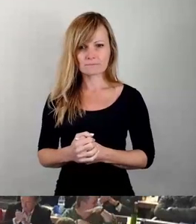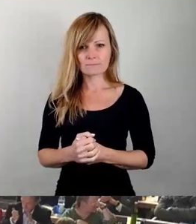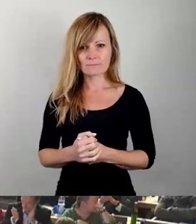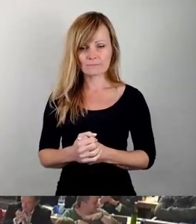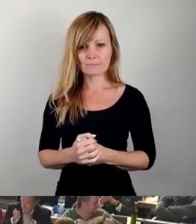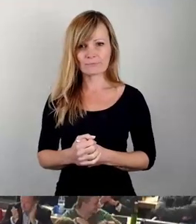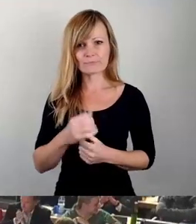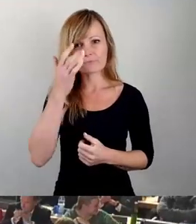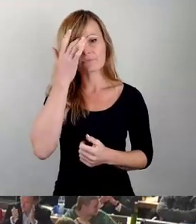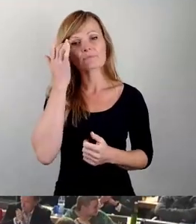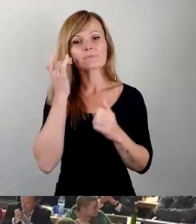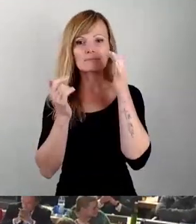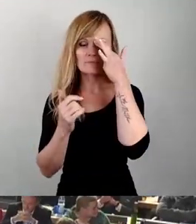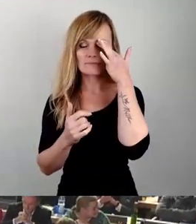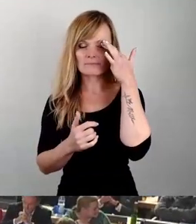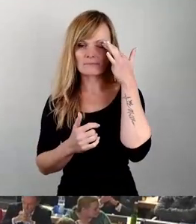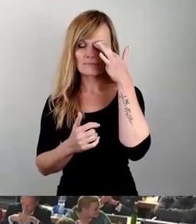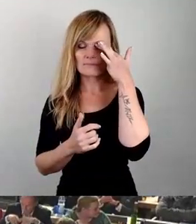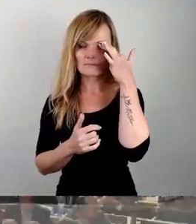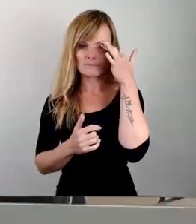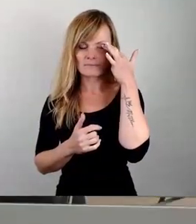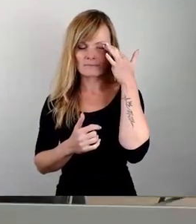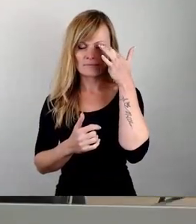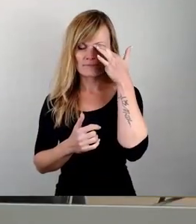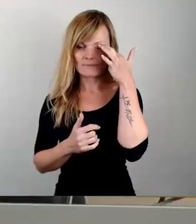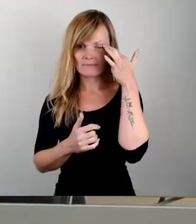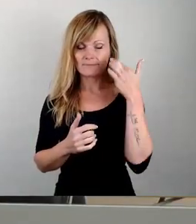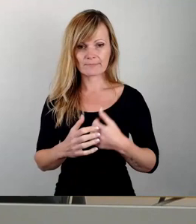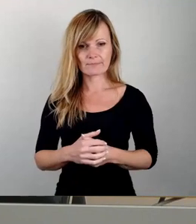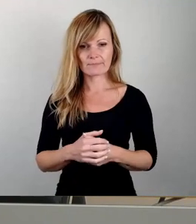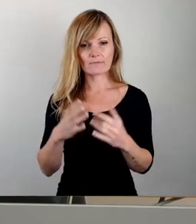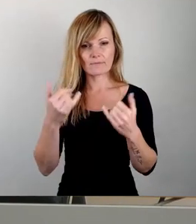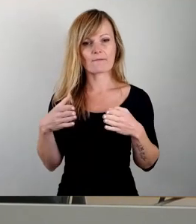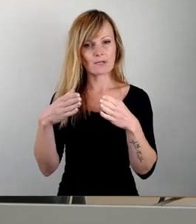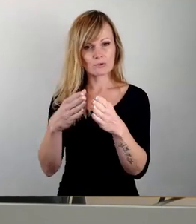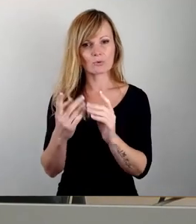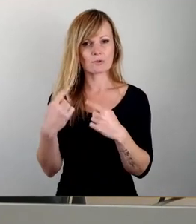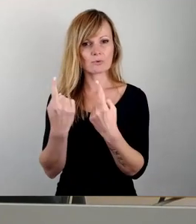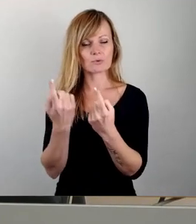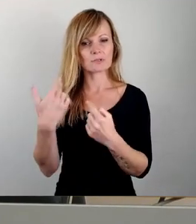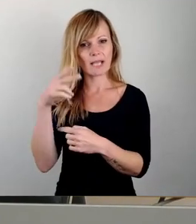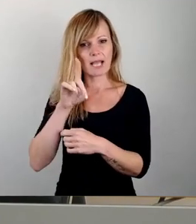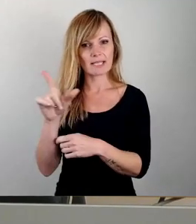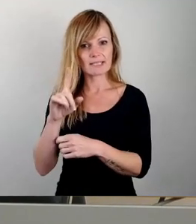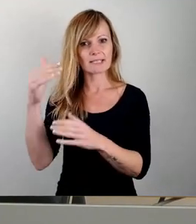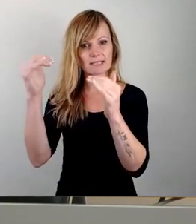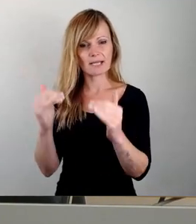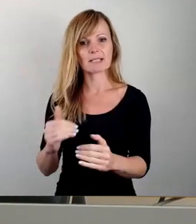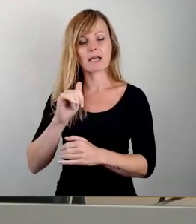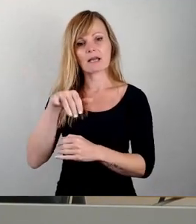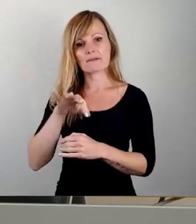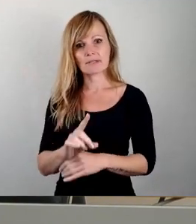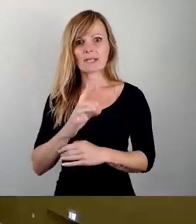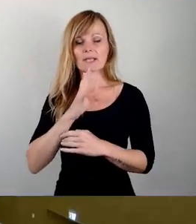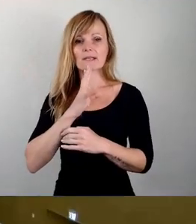Okay, kommen wir zur Fraktionsrunde. Herr Lichti, danach hat AfD das Rederecht an Herrn